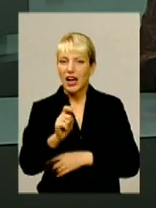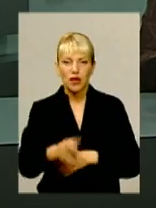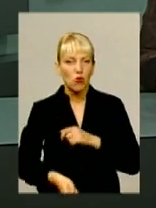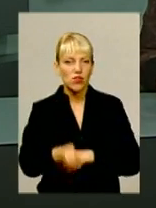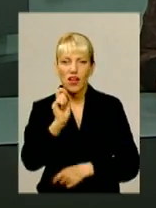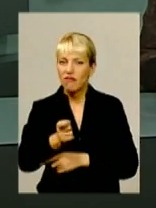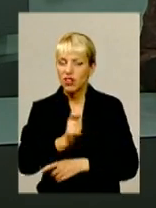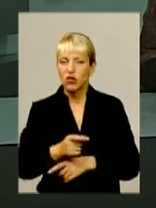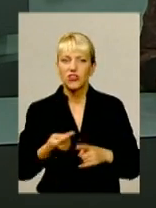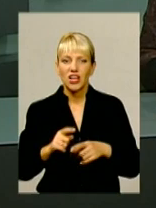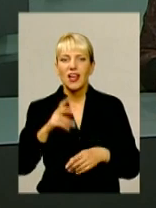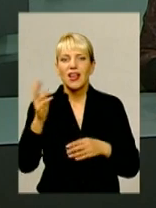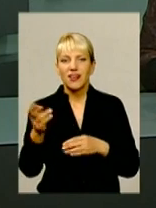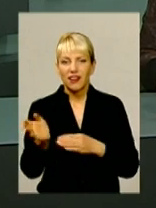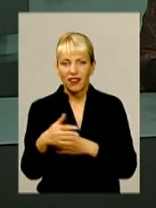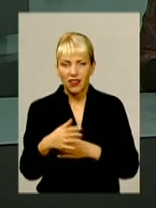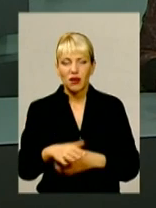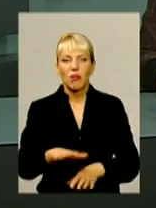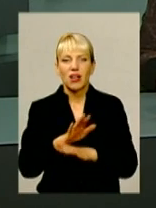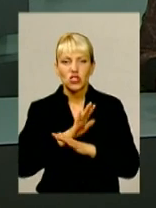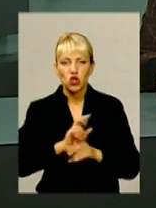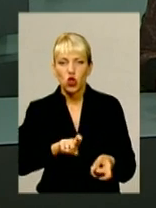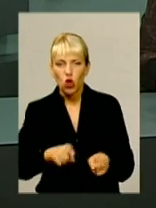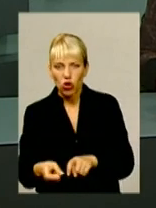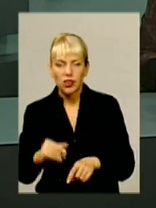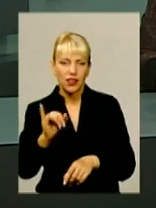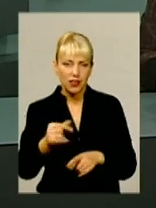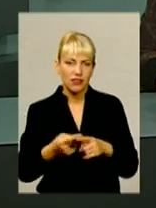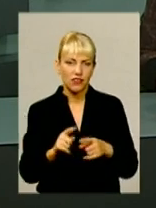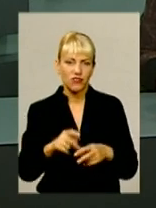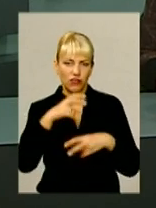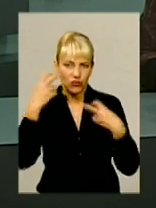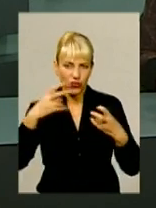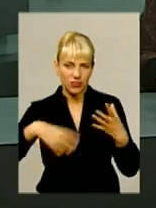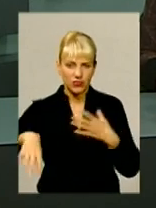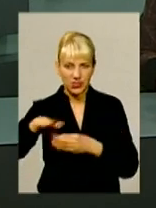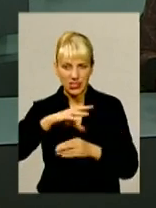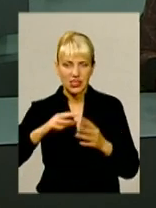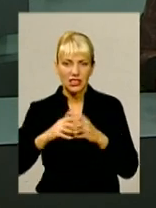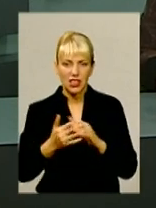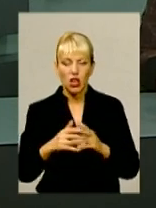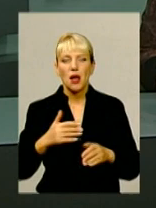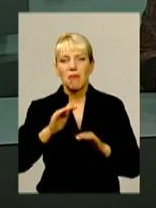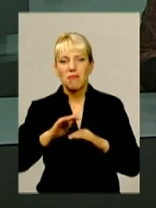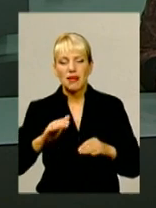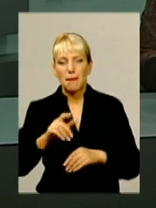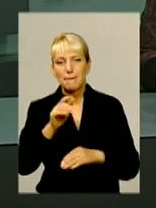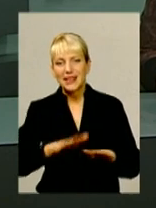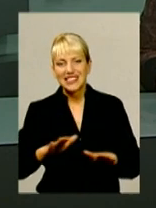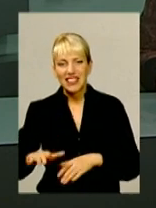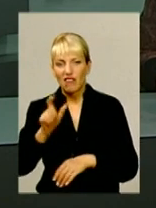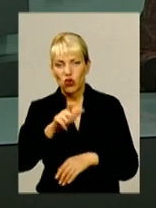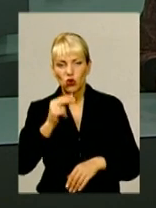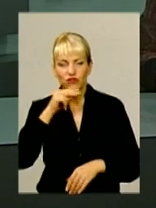тепер сморід від неї задає чимало клопоту селянам. Місцеві жителі звинувачують сільського голову у бездіяльності, а він вважає